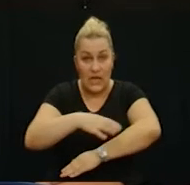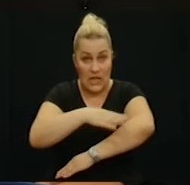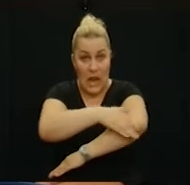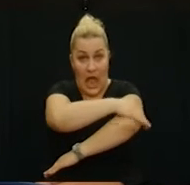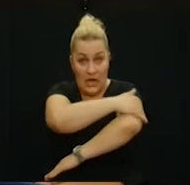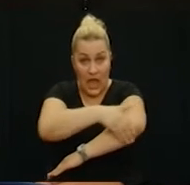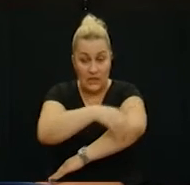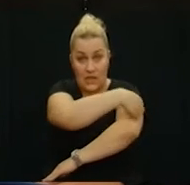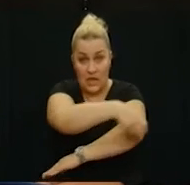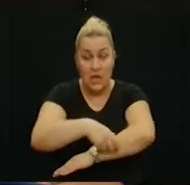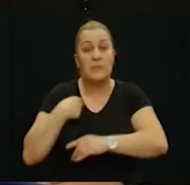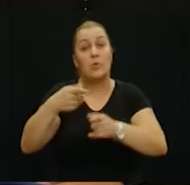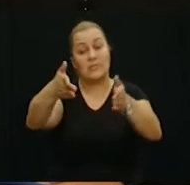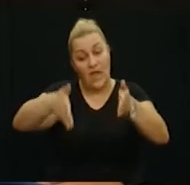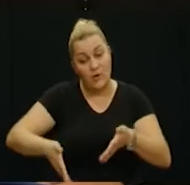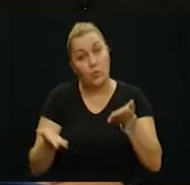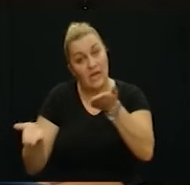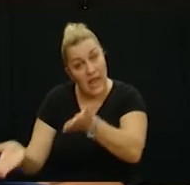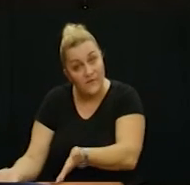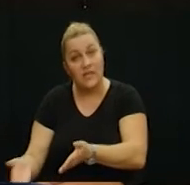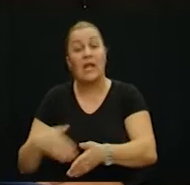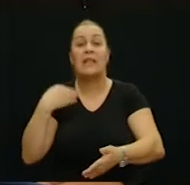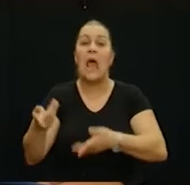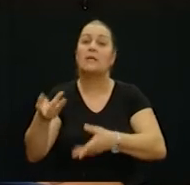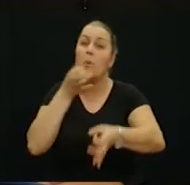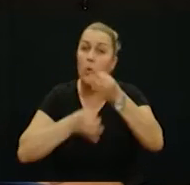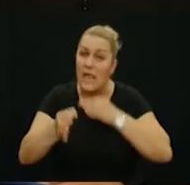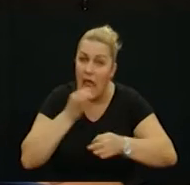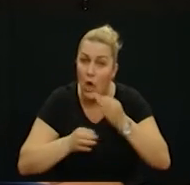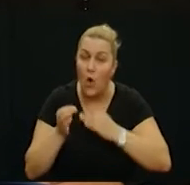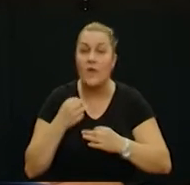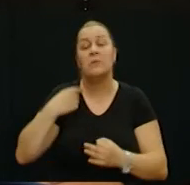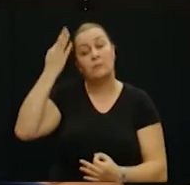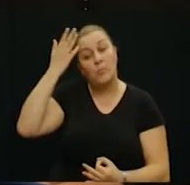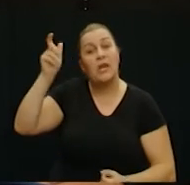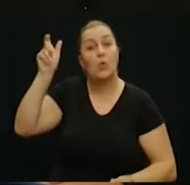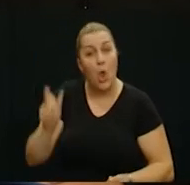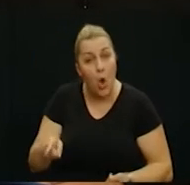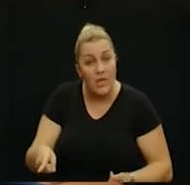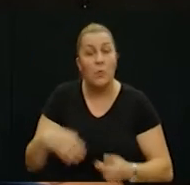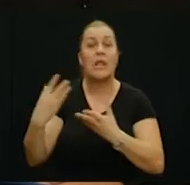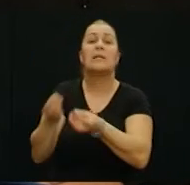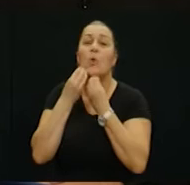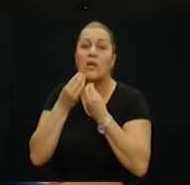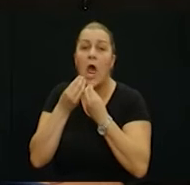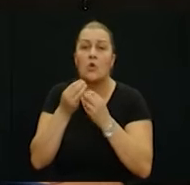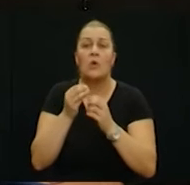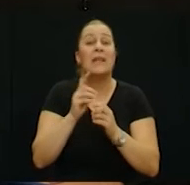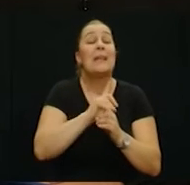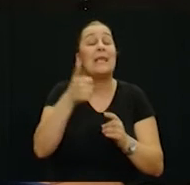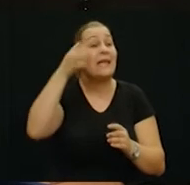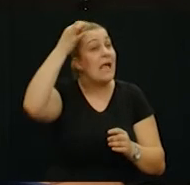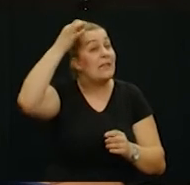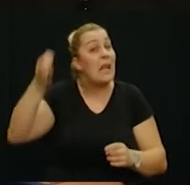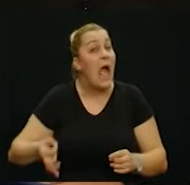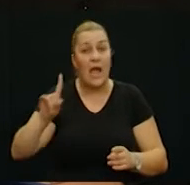lakat, smjestili smo ga u krevet, dali smo mu sve lijekove koje trebao dobiti, brinuli smo se, dali smo mu hranu, ništa mu